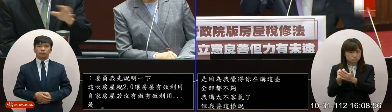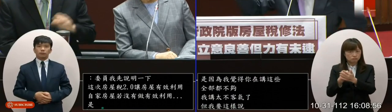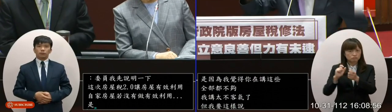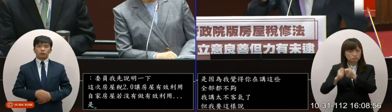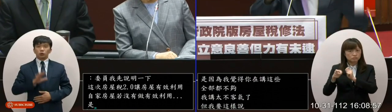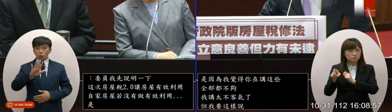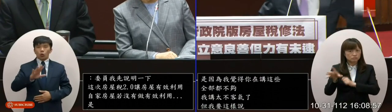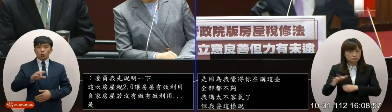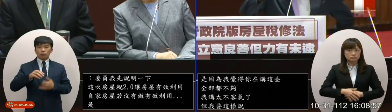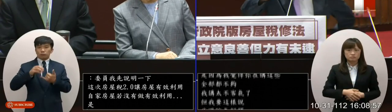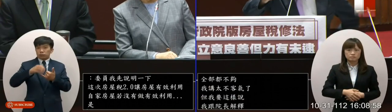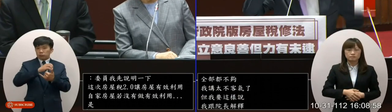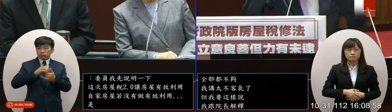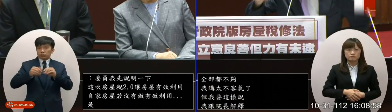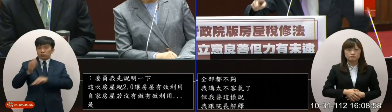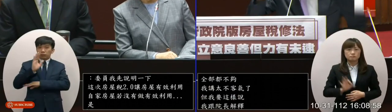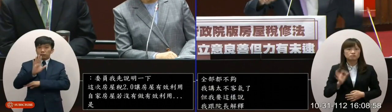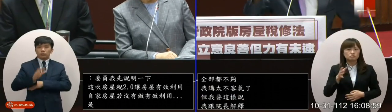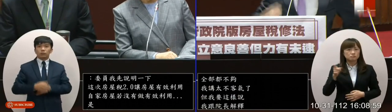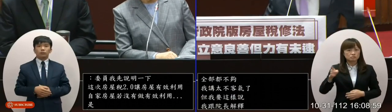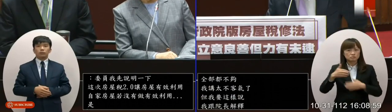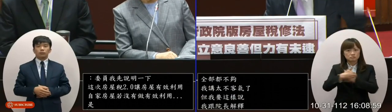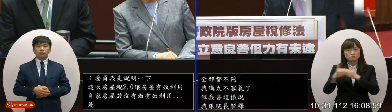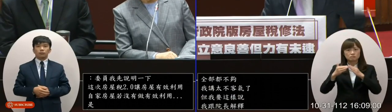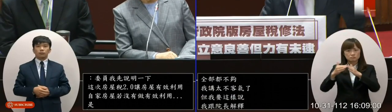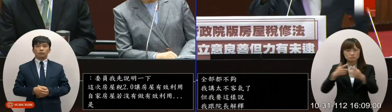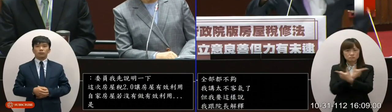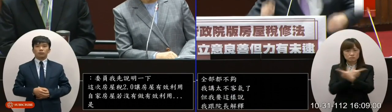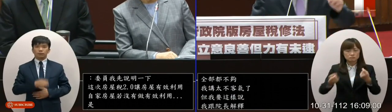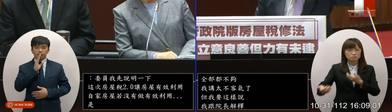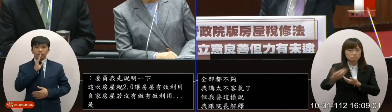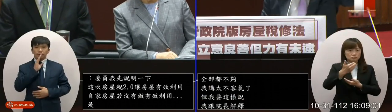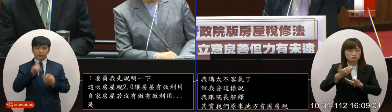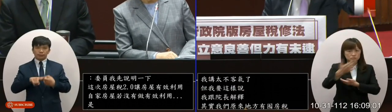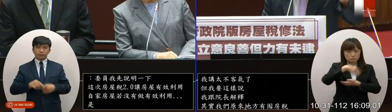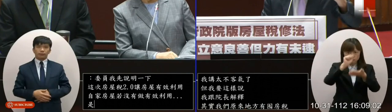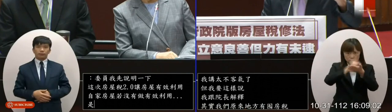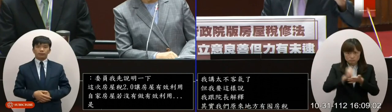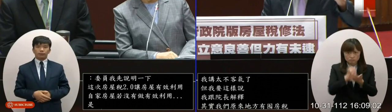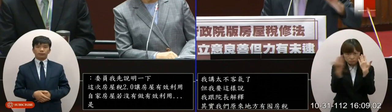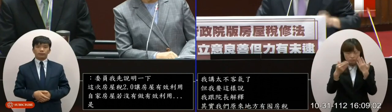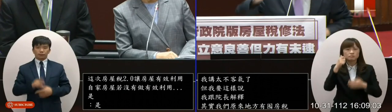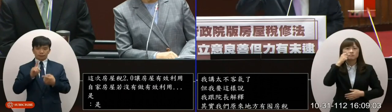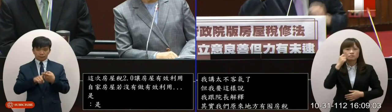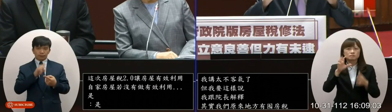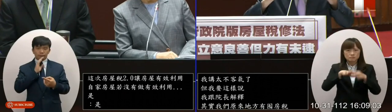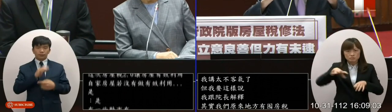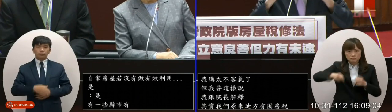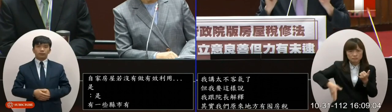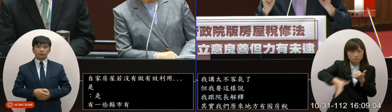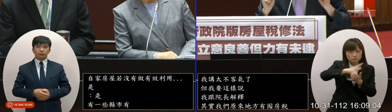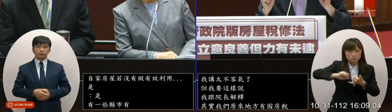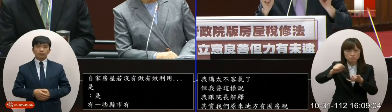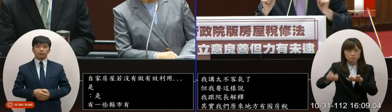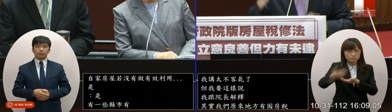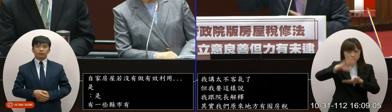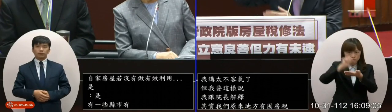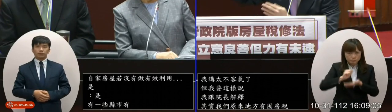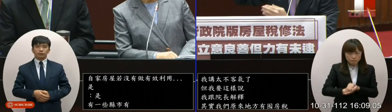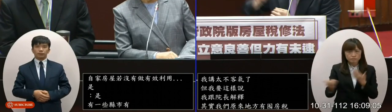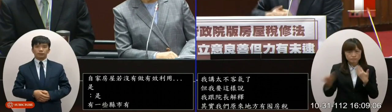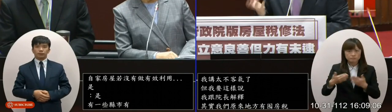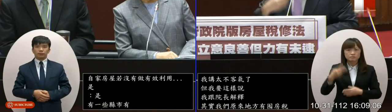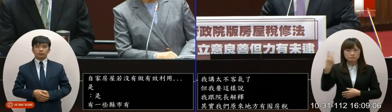全數累進稅率有一些縣市但是因為縣市沒有辦法全國歸戶所以我們需要做到全國歸戶然後全國歸戶之後再做怎麼樣